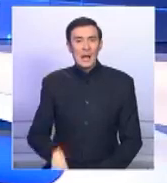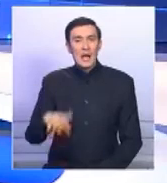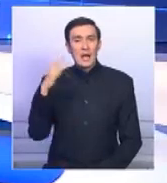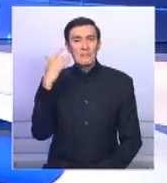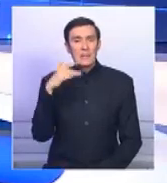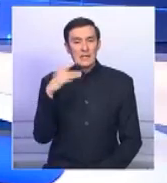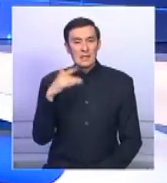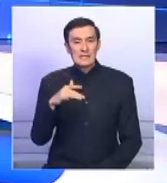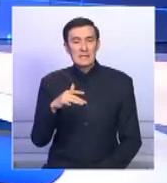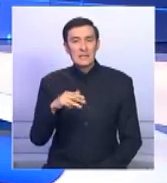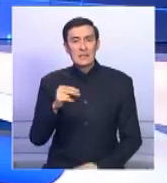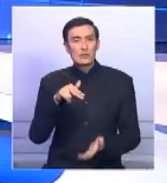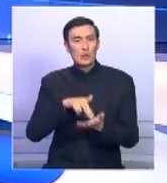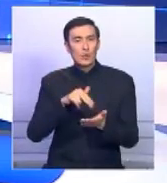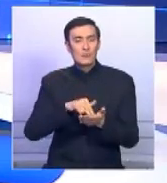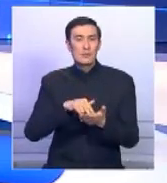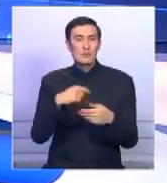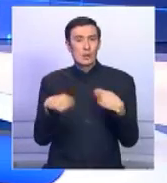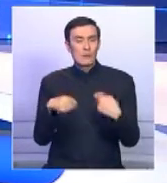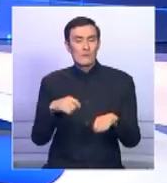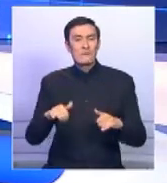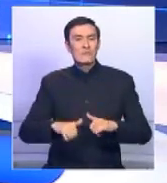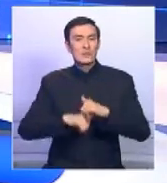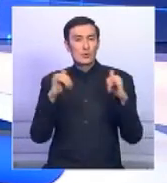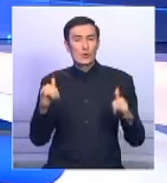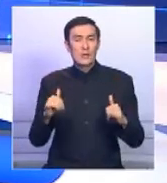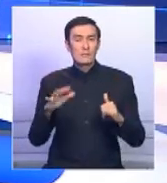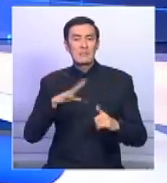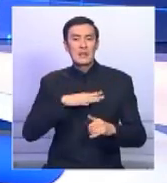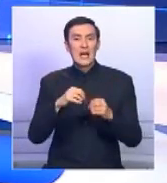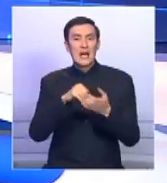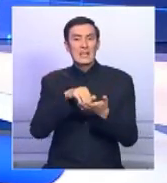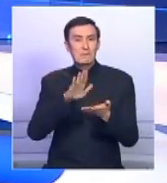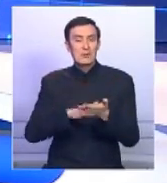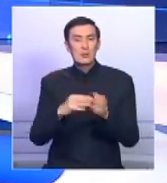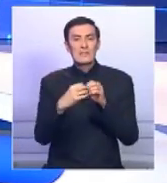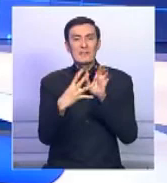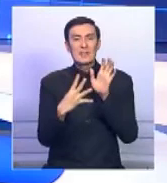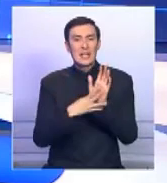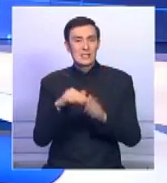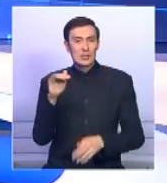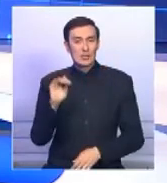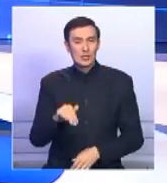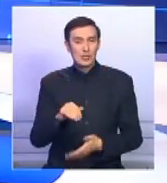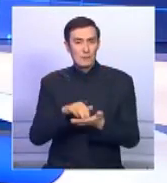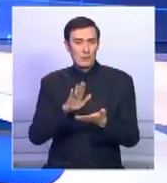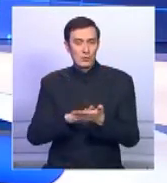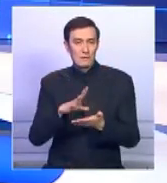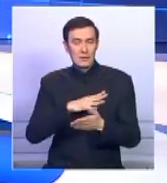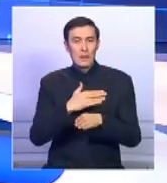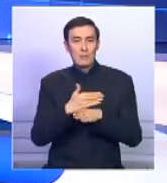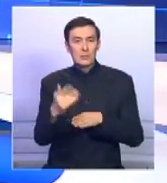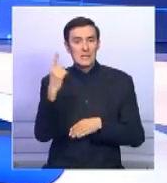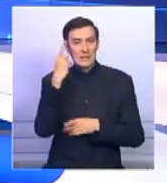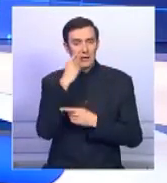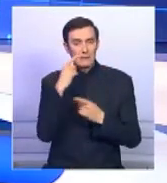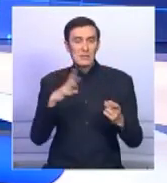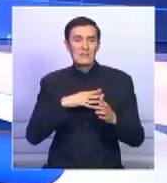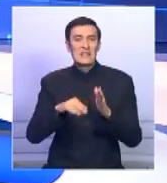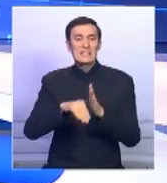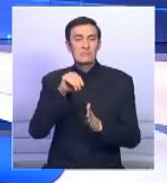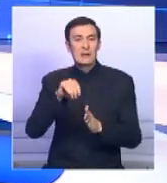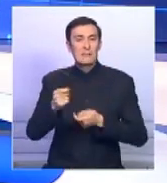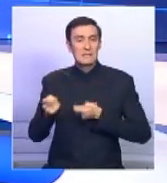Американский индекс Dow Jones впервые в истории преодолел отметку в 19 тысяч пунктов. Это произошло после того, как избранный